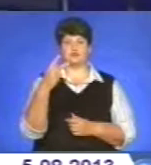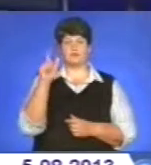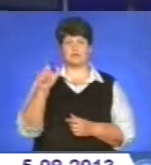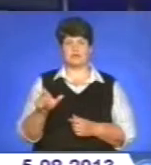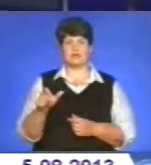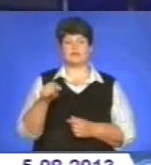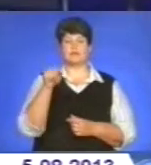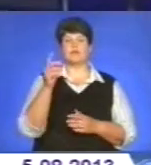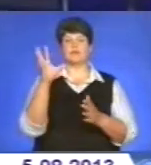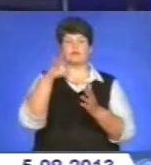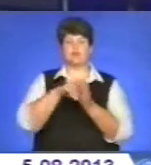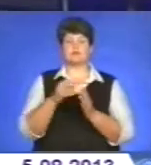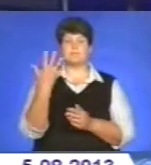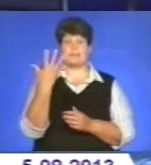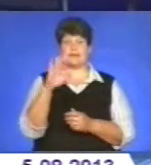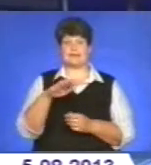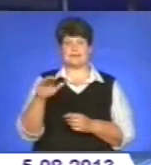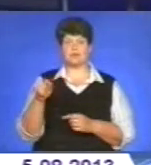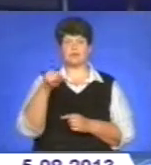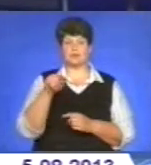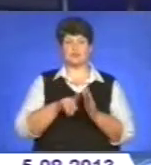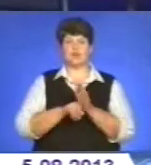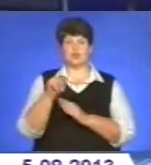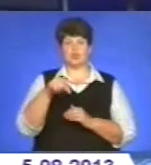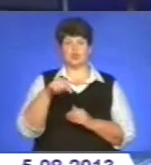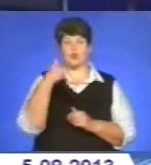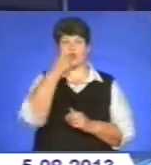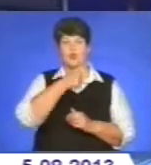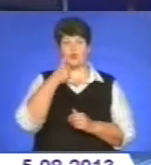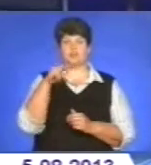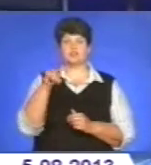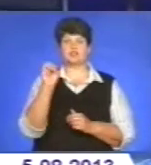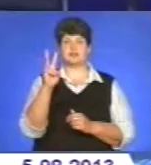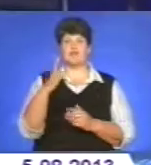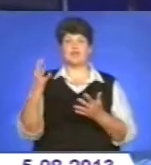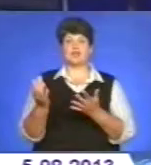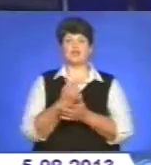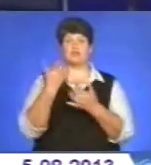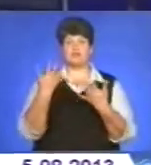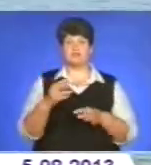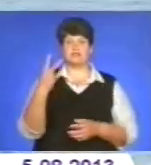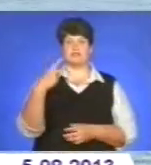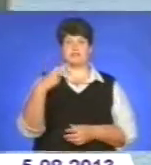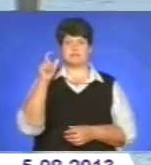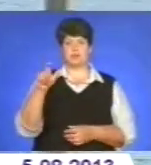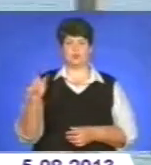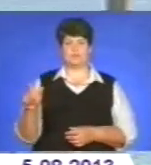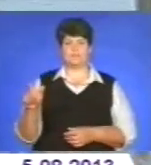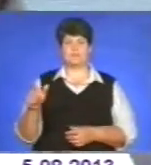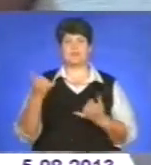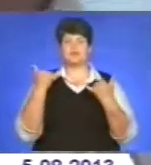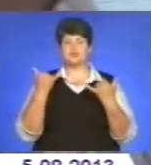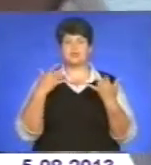дітей. Спочатку цього року працівники рятувально-водолазної служби області врятували 20 людей. Нині